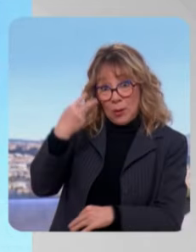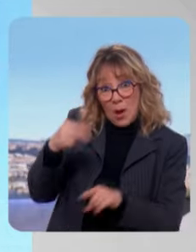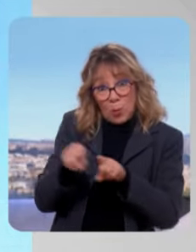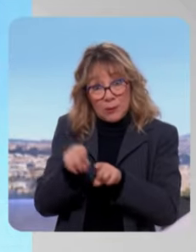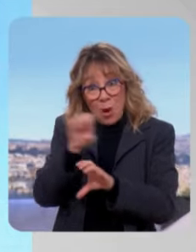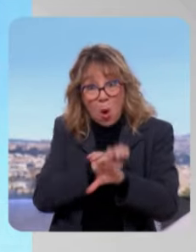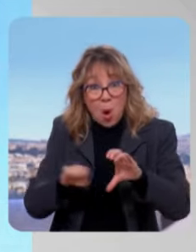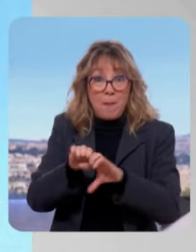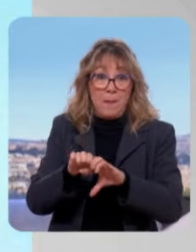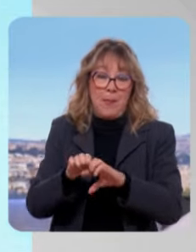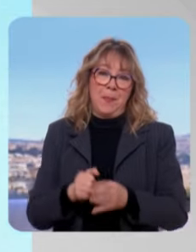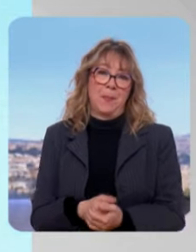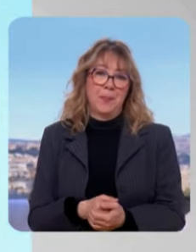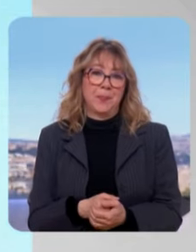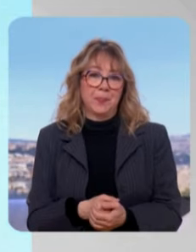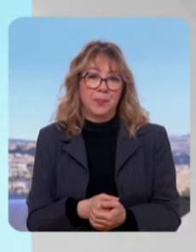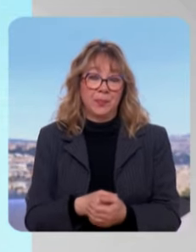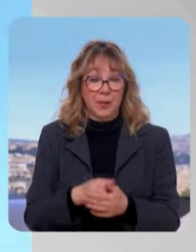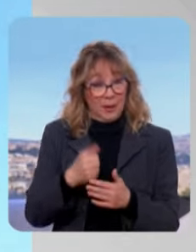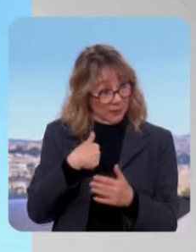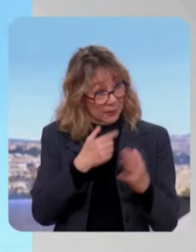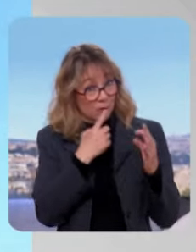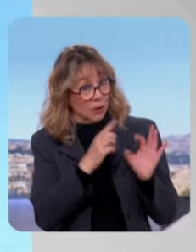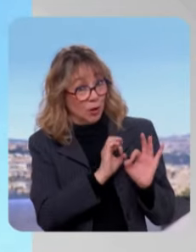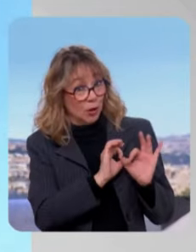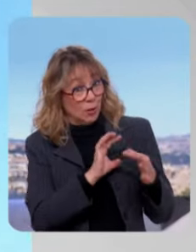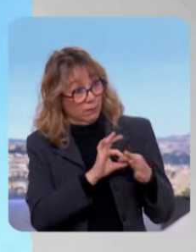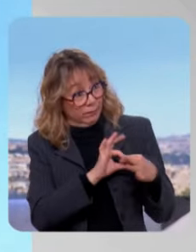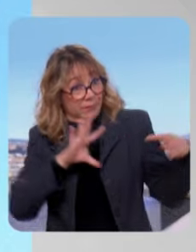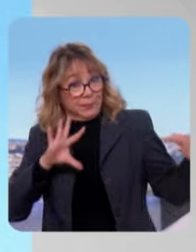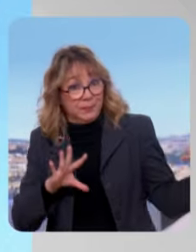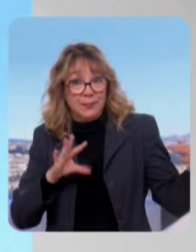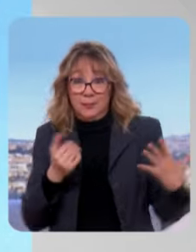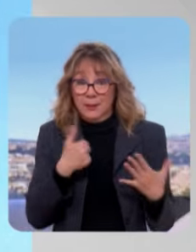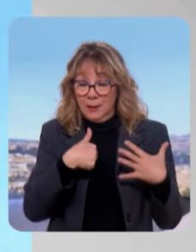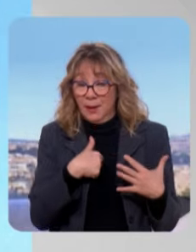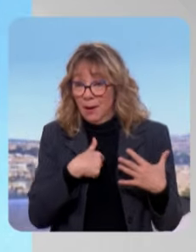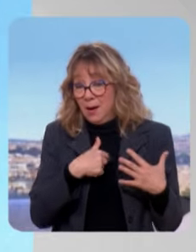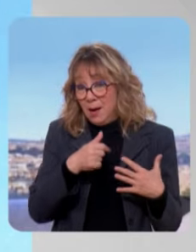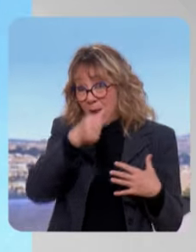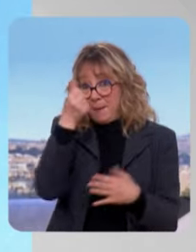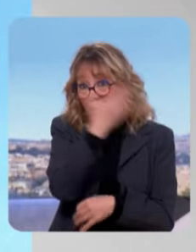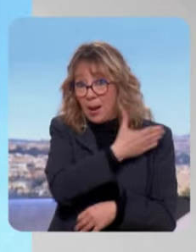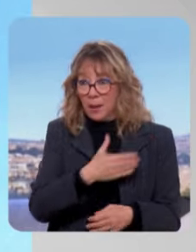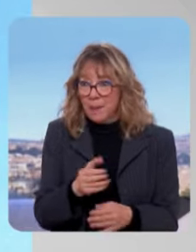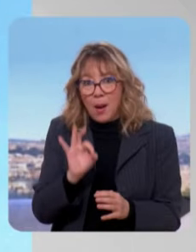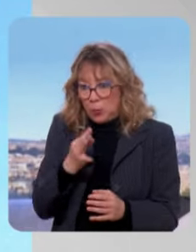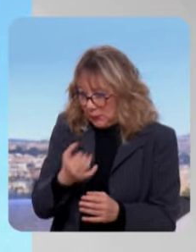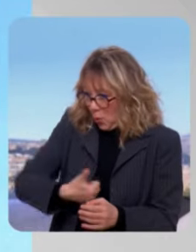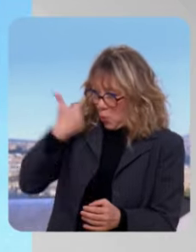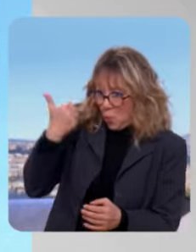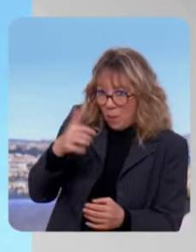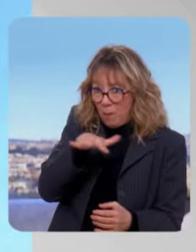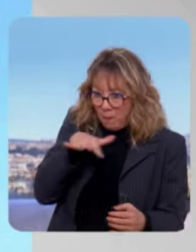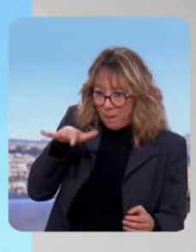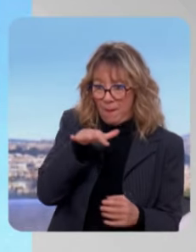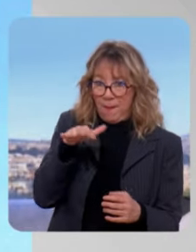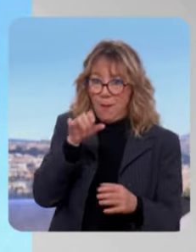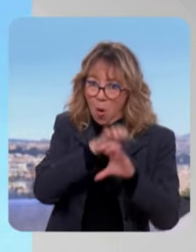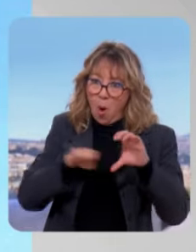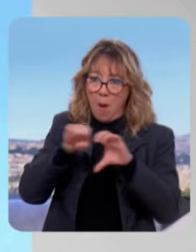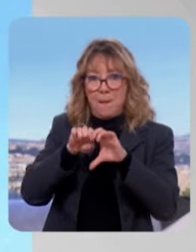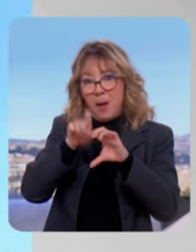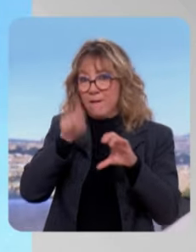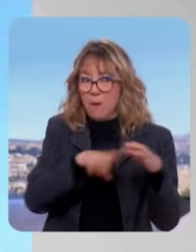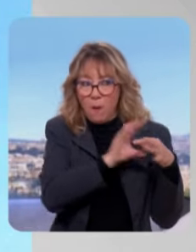justement d'assurer notre défense. y une défense européenne sans les États-Unis, le bloc occidental. Une fois qu'on est autonome dans la matière défensive, il faudra